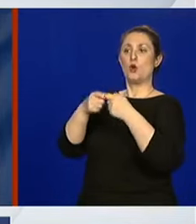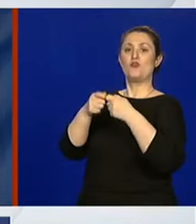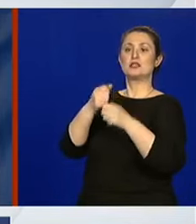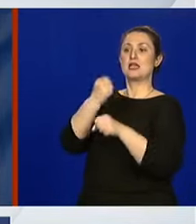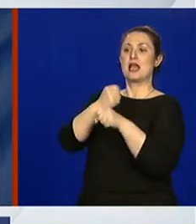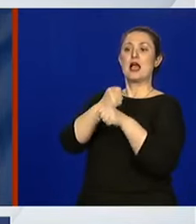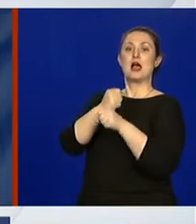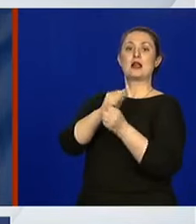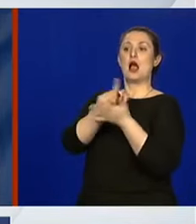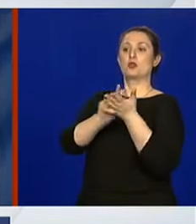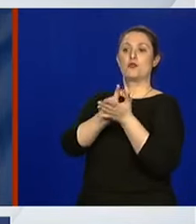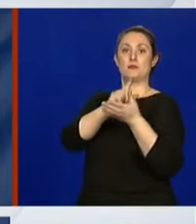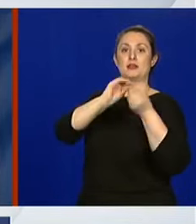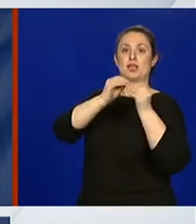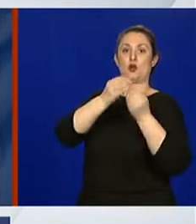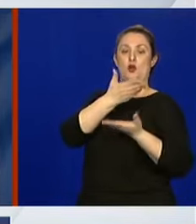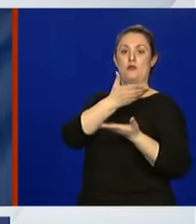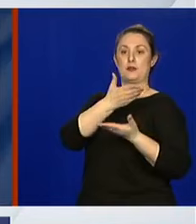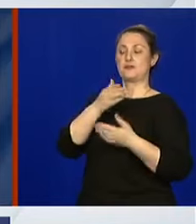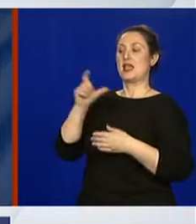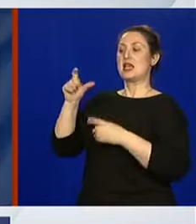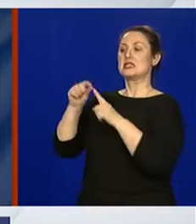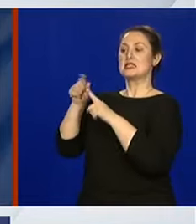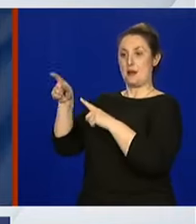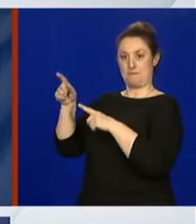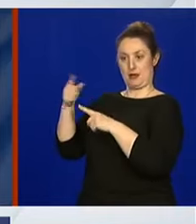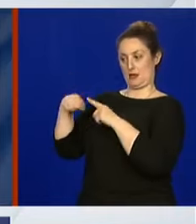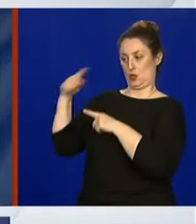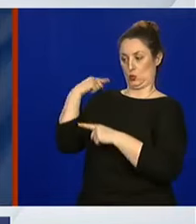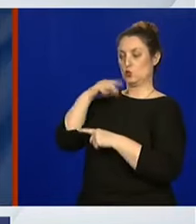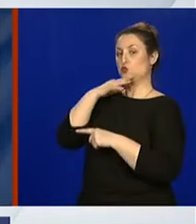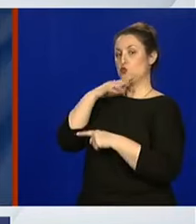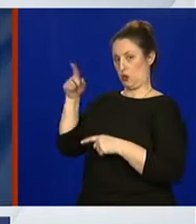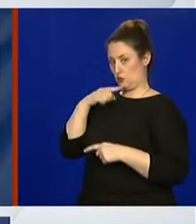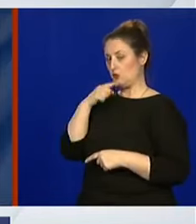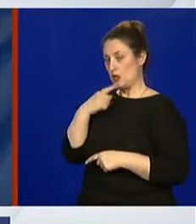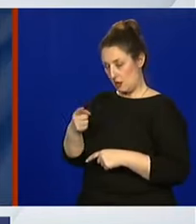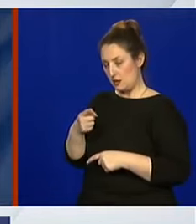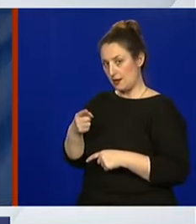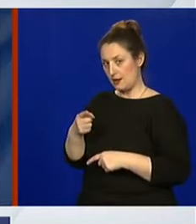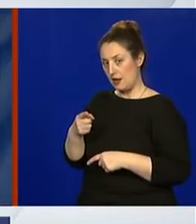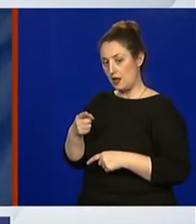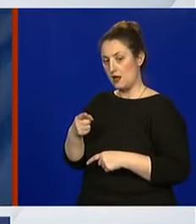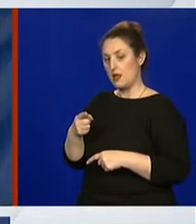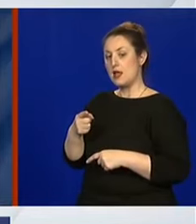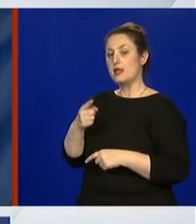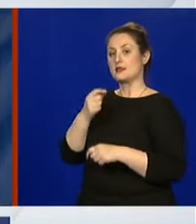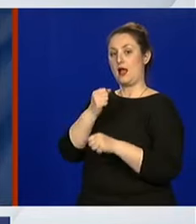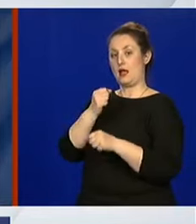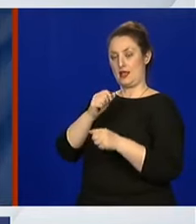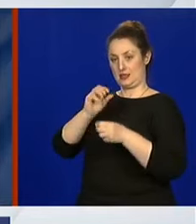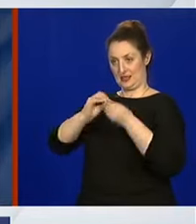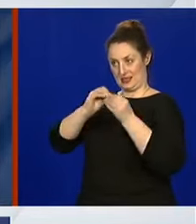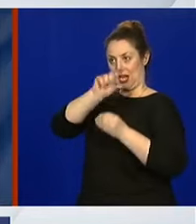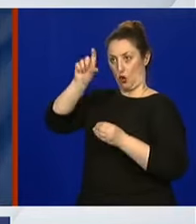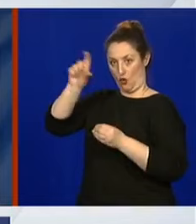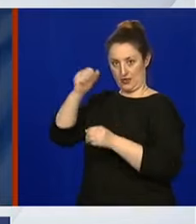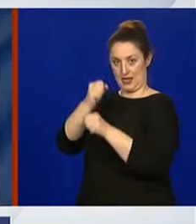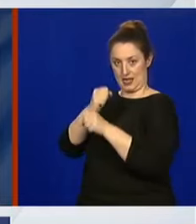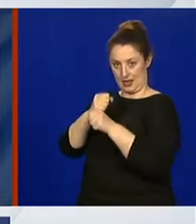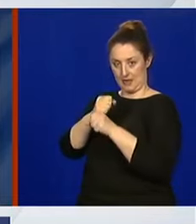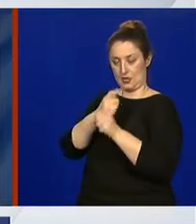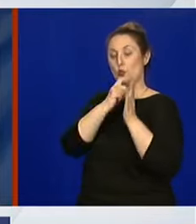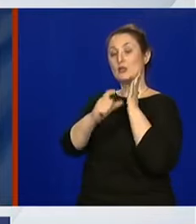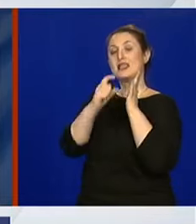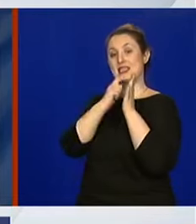trgovina. Naime, gospodin Capak je još u subotu na presnici ovdje je rekao da je radno vrijeme trgovina tijekom tjedna